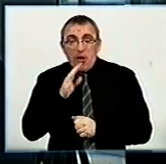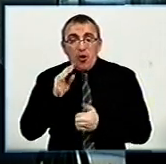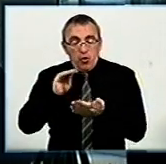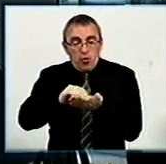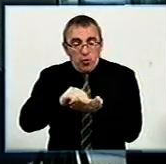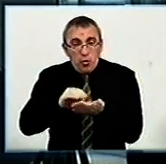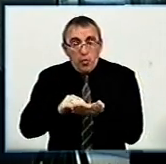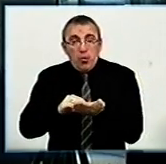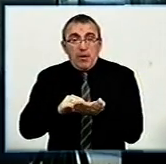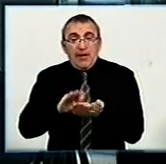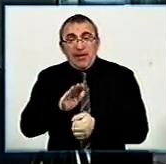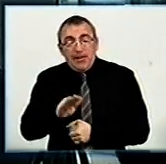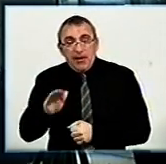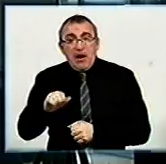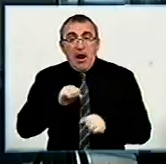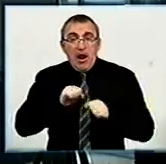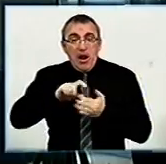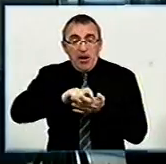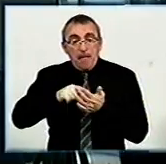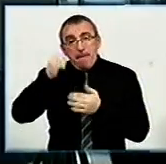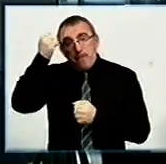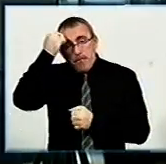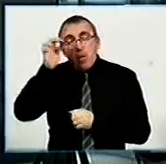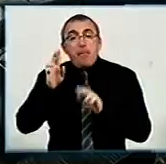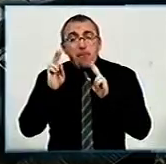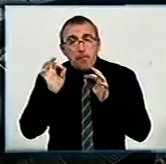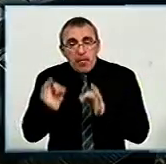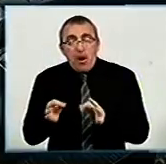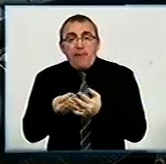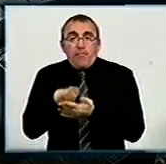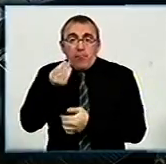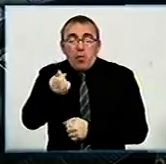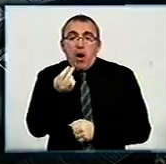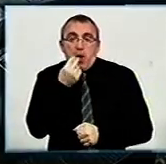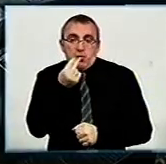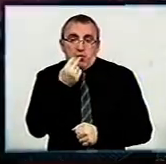дитинки або класний керівник дає пам'ятку, як правильно оплатити харчування. Дякую.